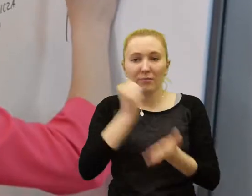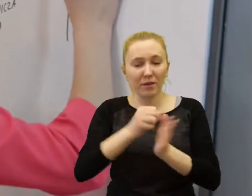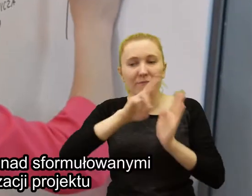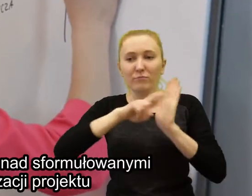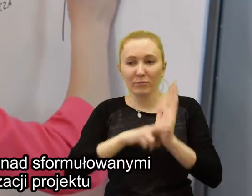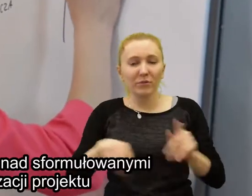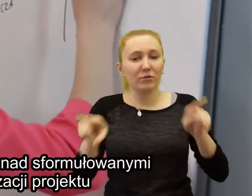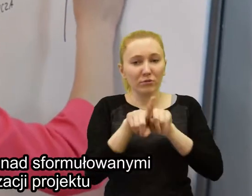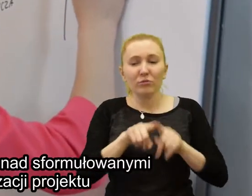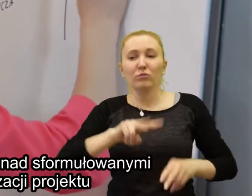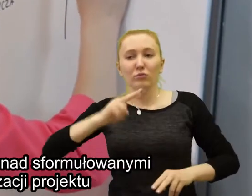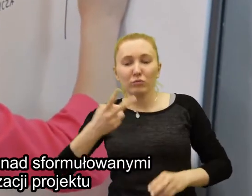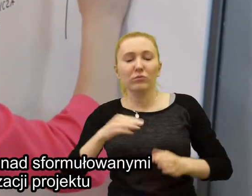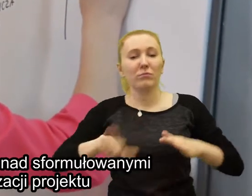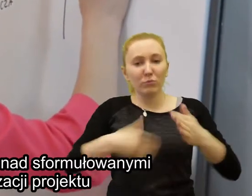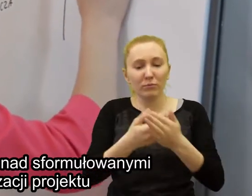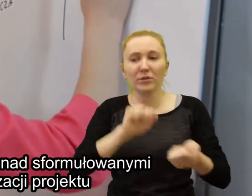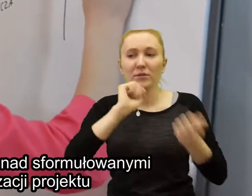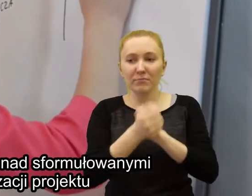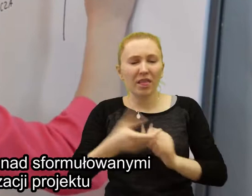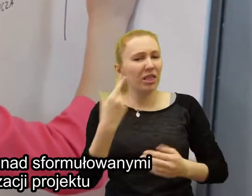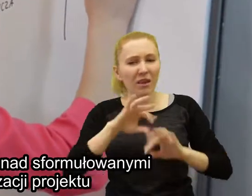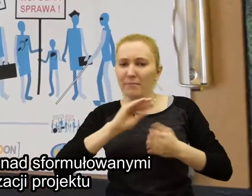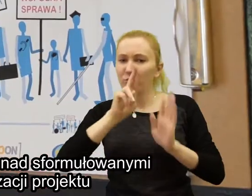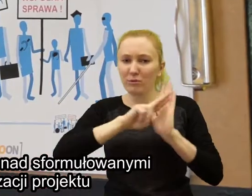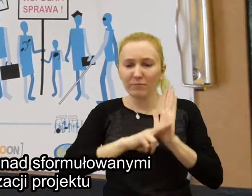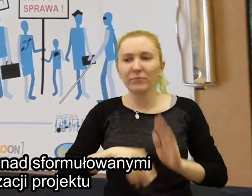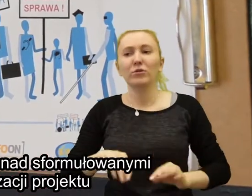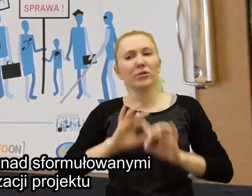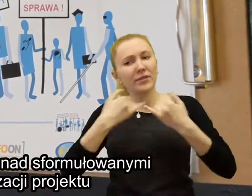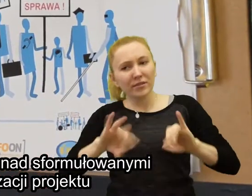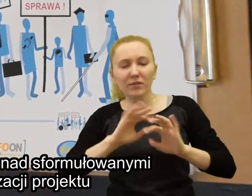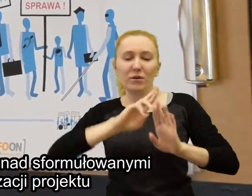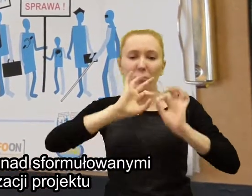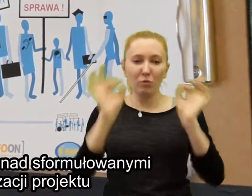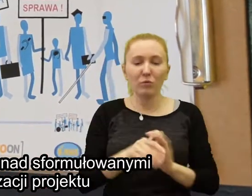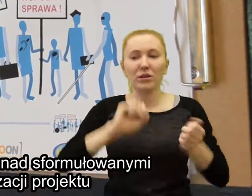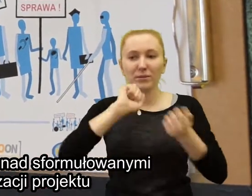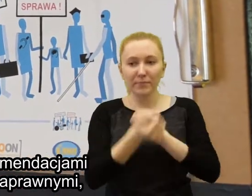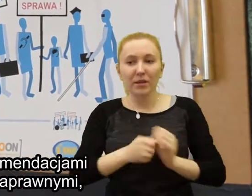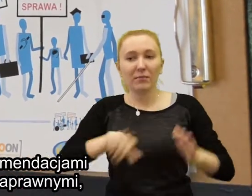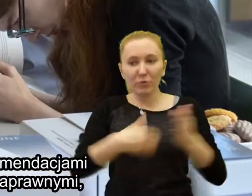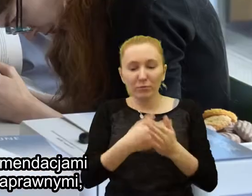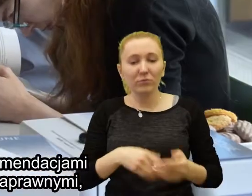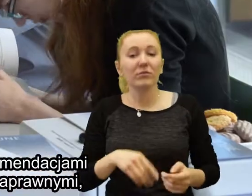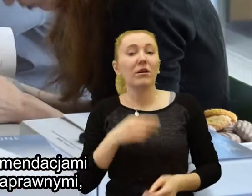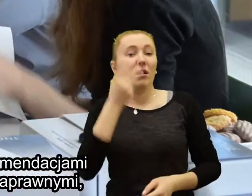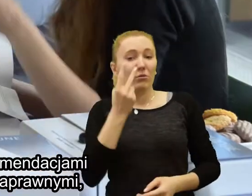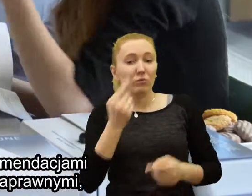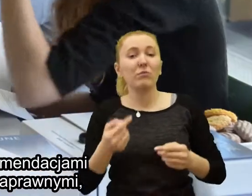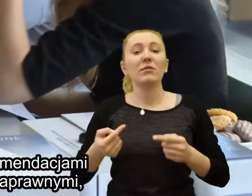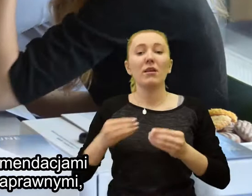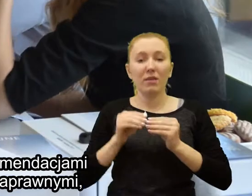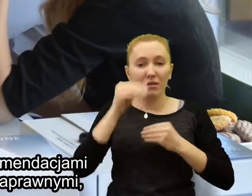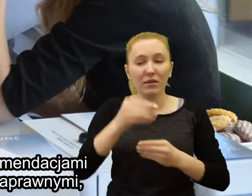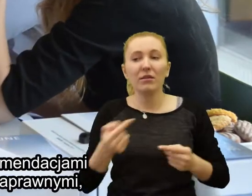Konsultanci dyskutowali nad sformułowanymi po pierwszym etapie realizacji projektu wstępnymi rekomendacjami prawnymi i